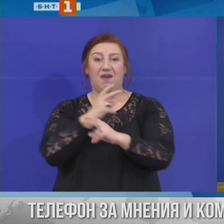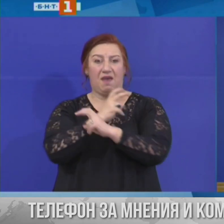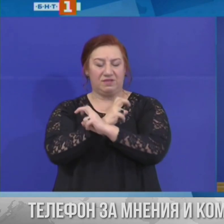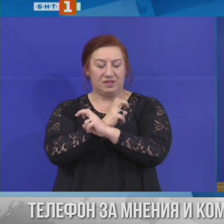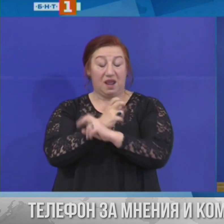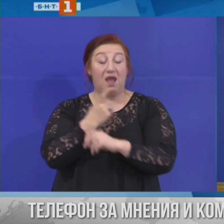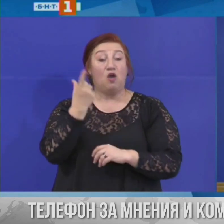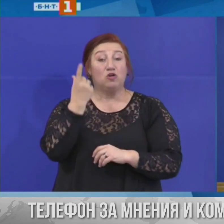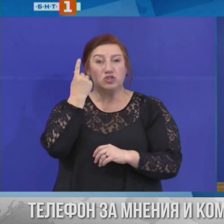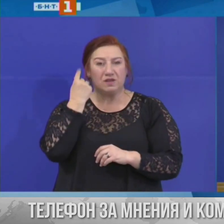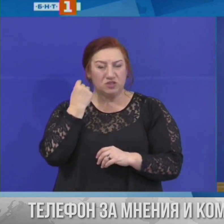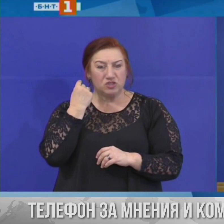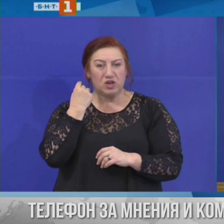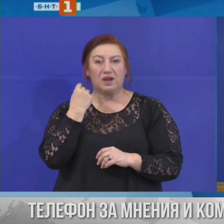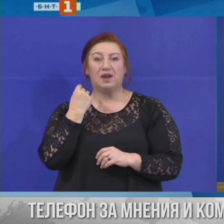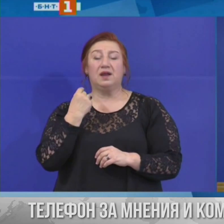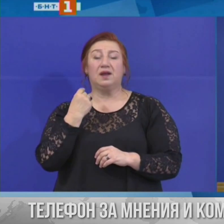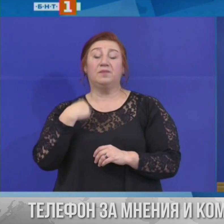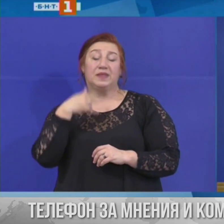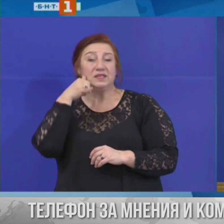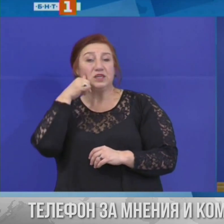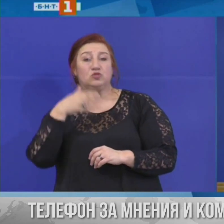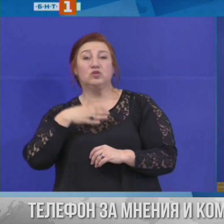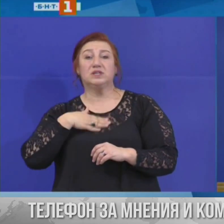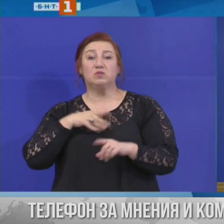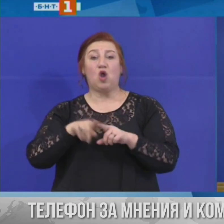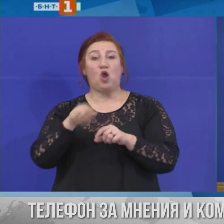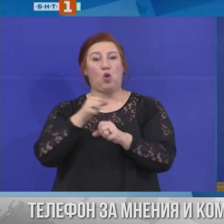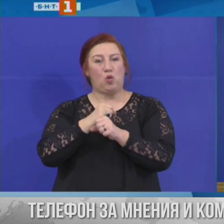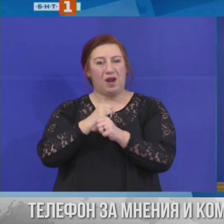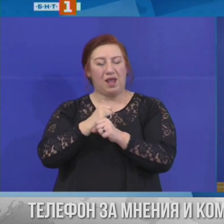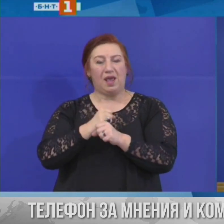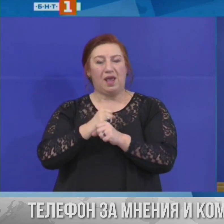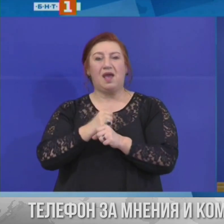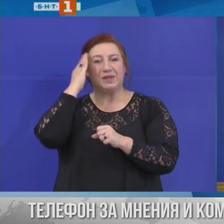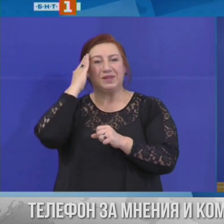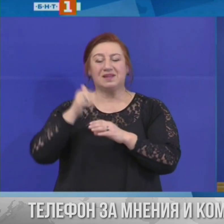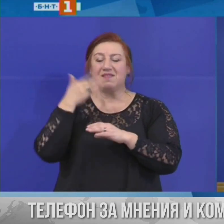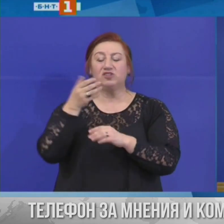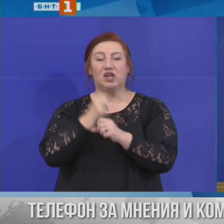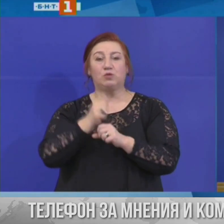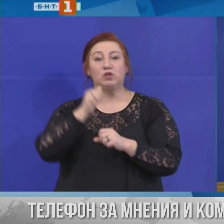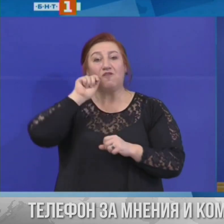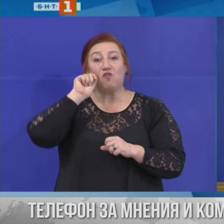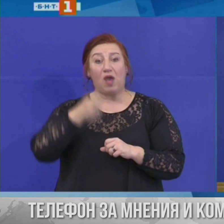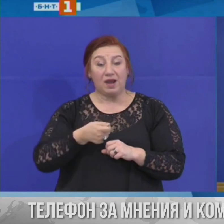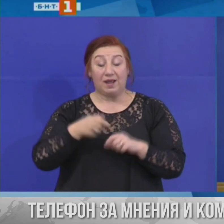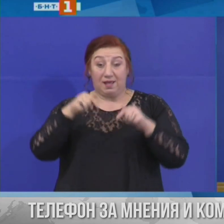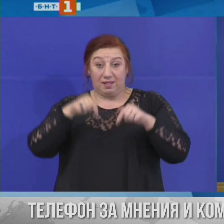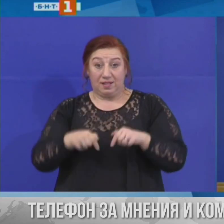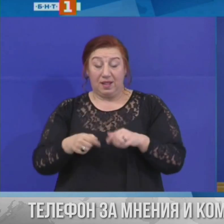вечерта, след обяда, се чух с моя колега, министра на вътрешните работи на Унгария. Днес отново